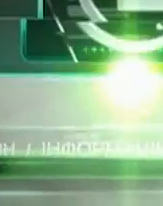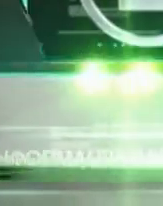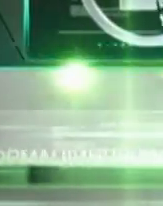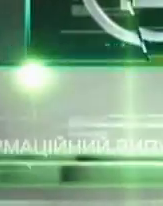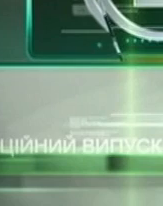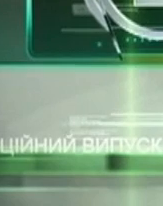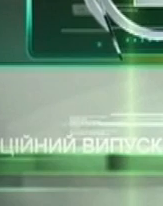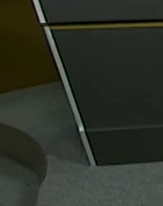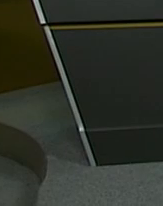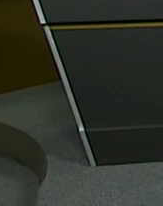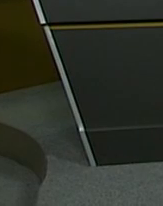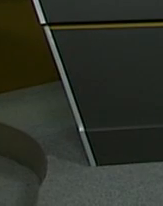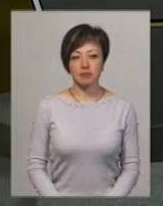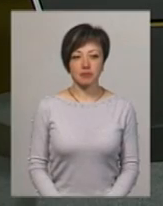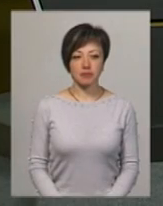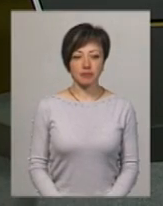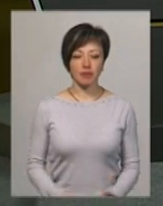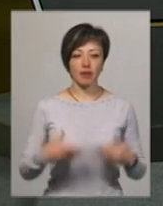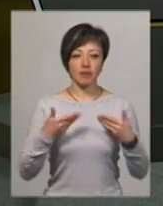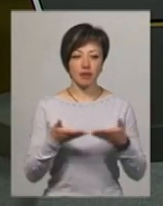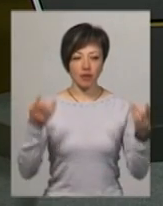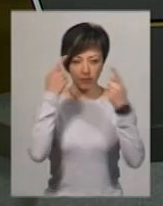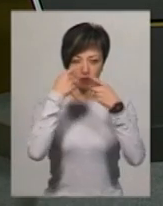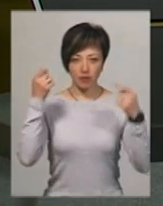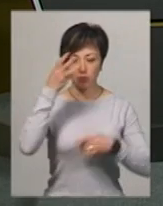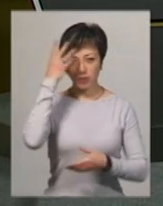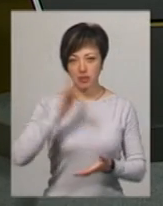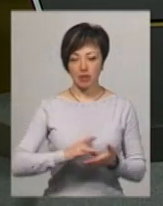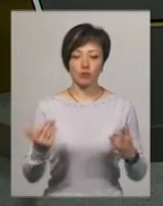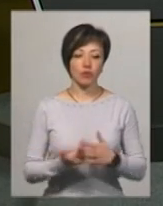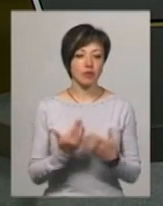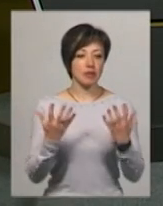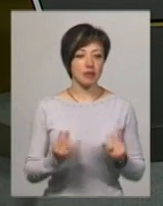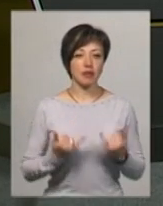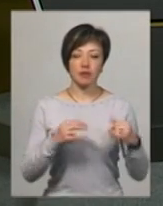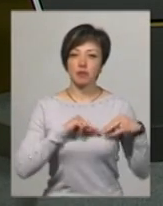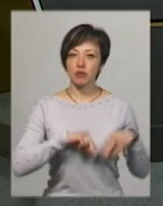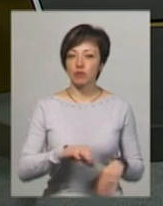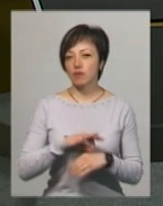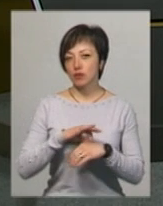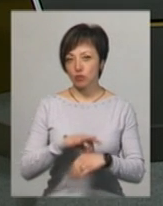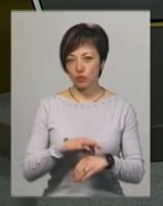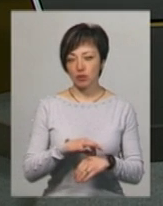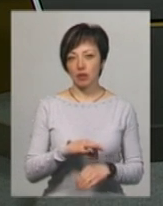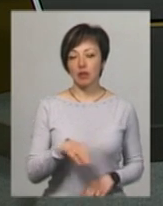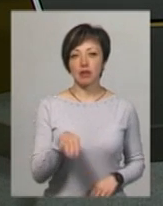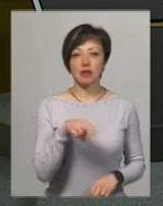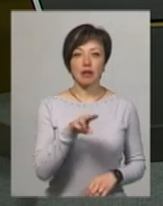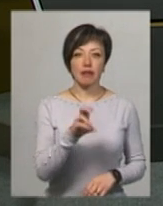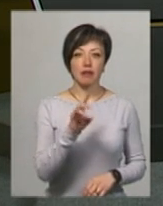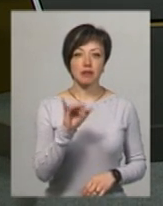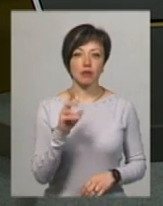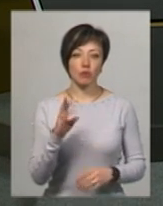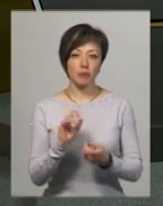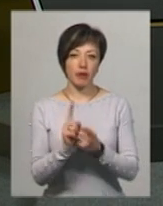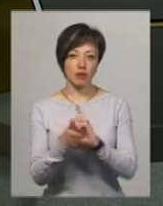Музика Вітаю, ефірі «Поділяцентр» інформаційний випуск новин. У студії для вас працюють ведуча Дарина Денисенко,